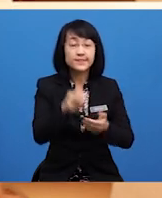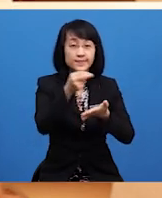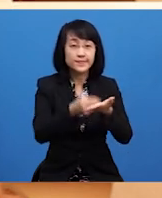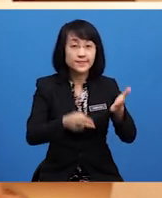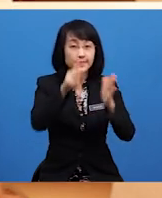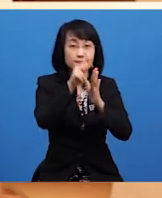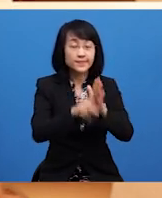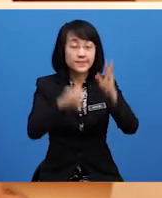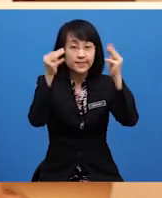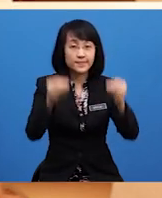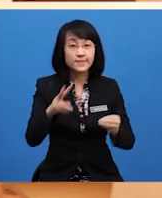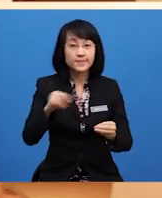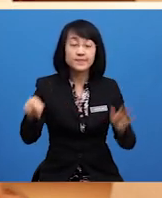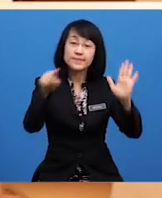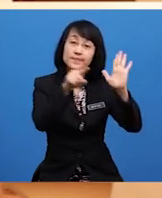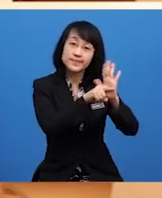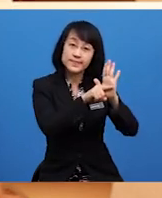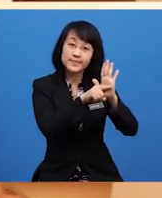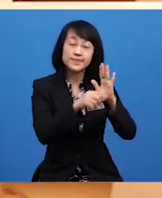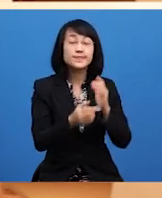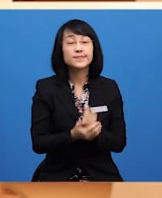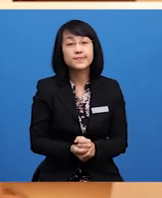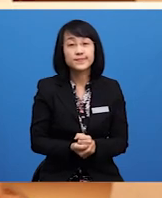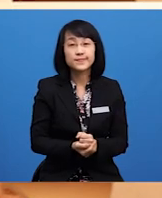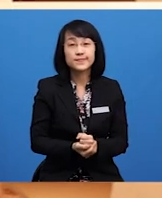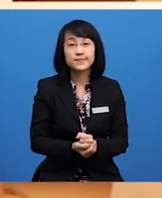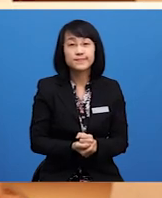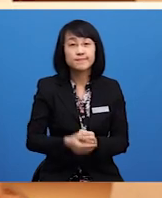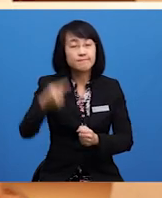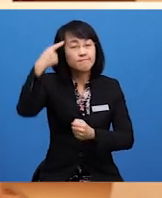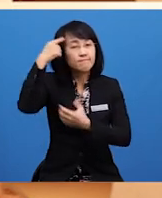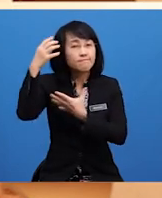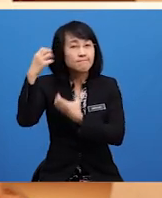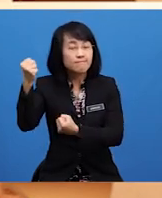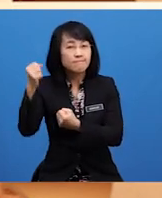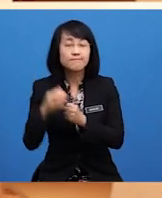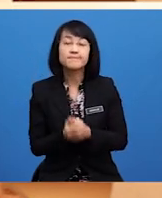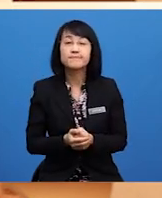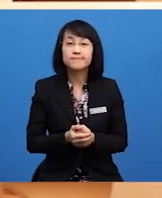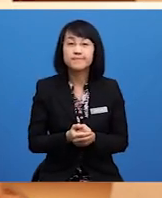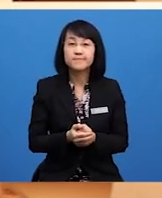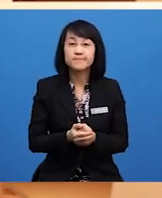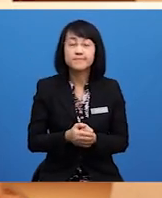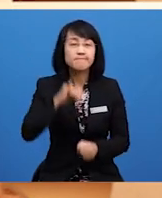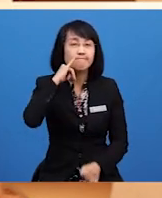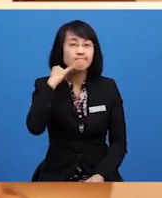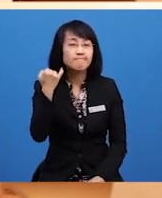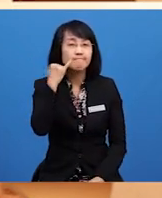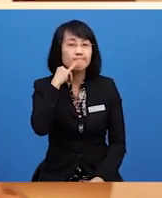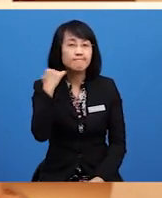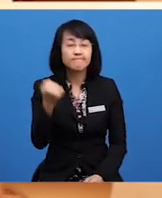nilai kemanusiaan yang negatif adalah Pendendam Berdengki